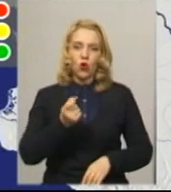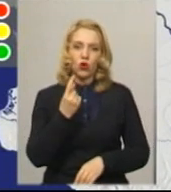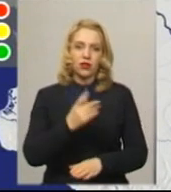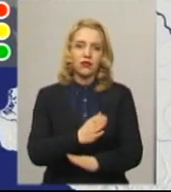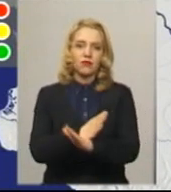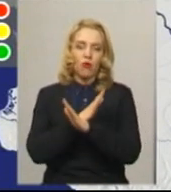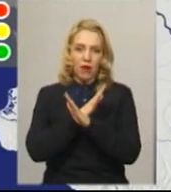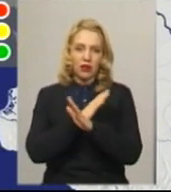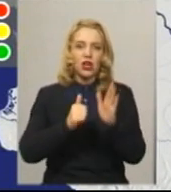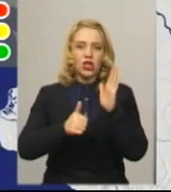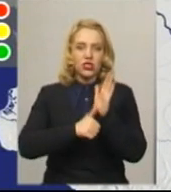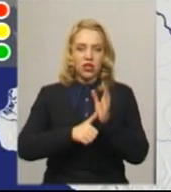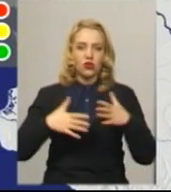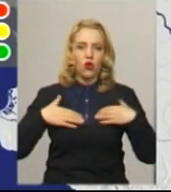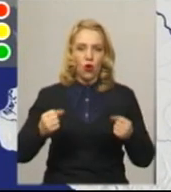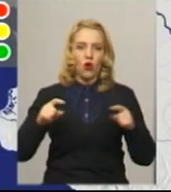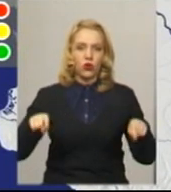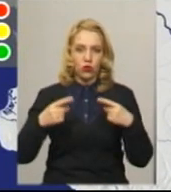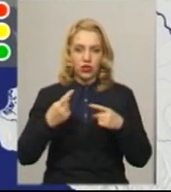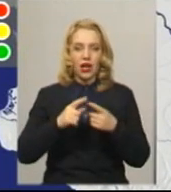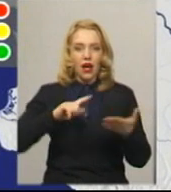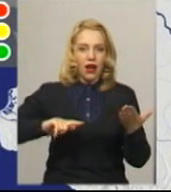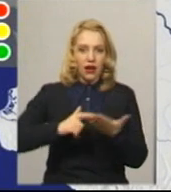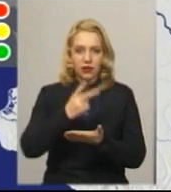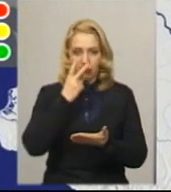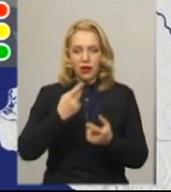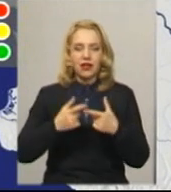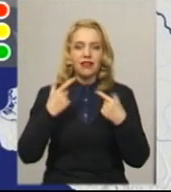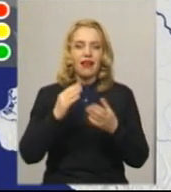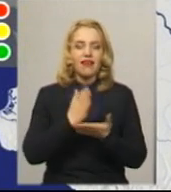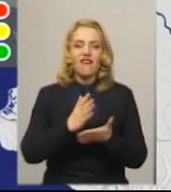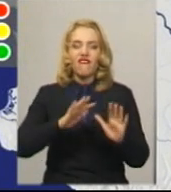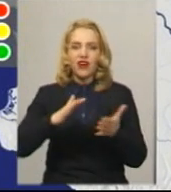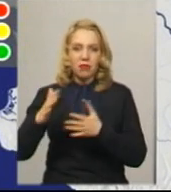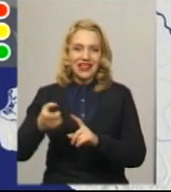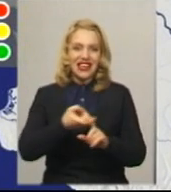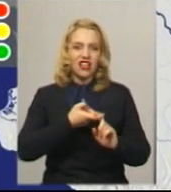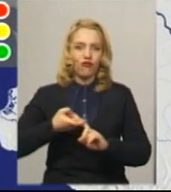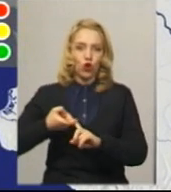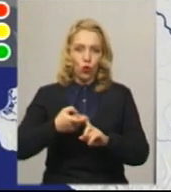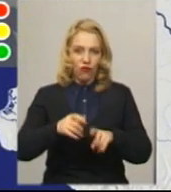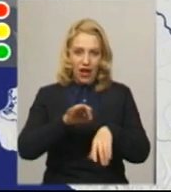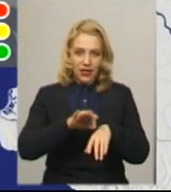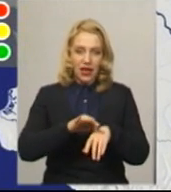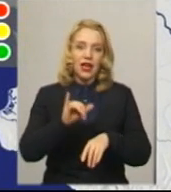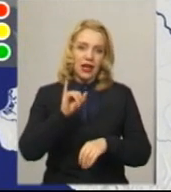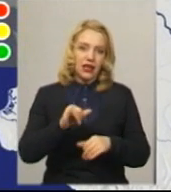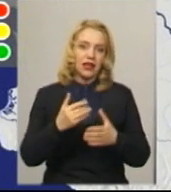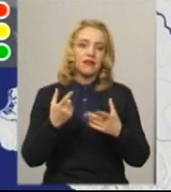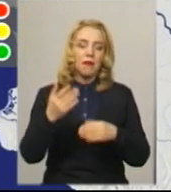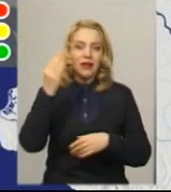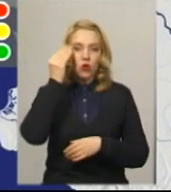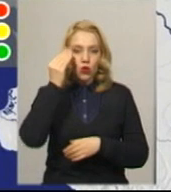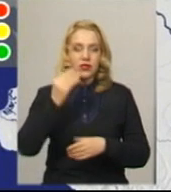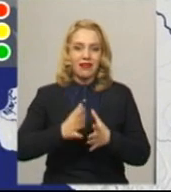одужали. На цій карті ви бачите області, є підтверджені випадки інфікування, а також підозри на захворювання. Нині найбільше